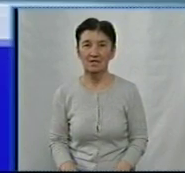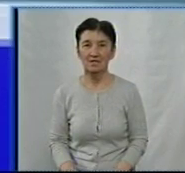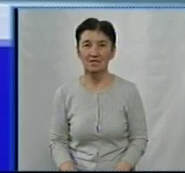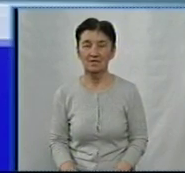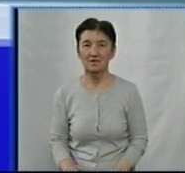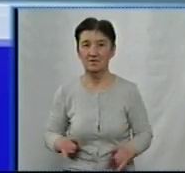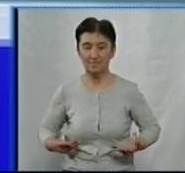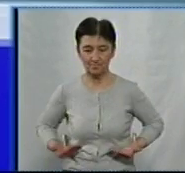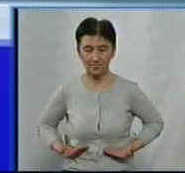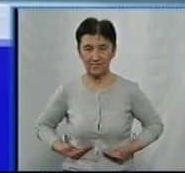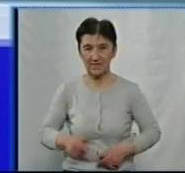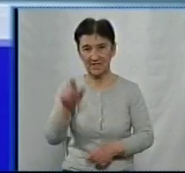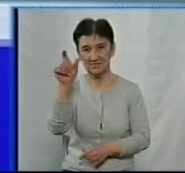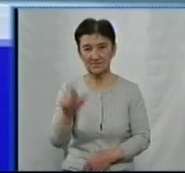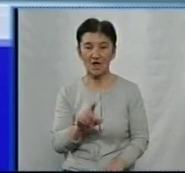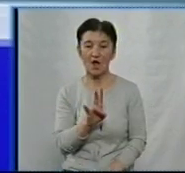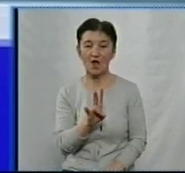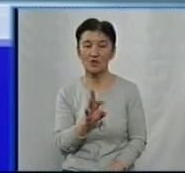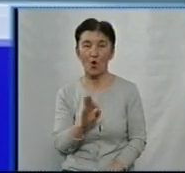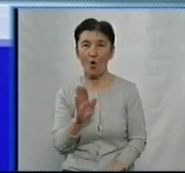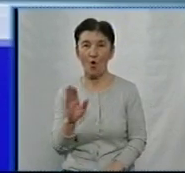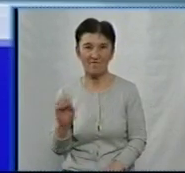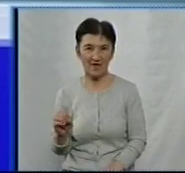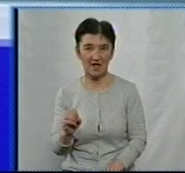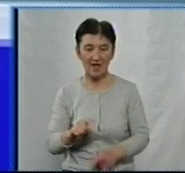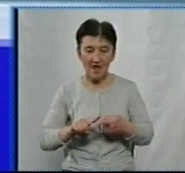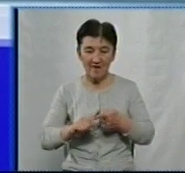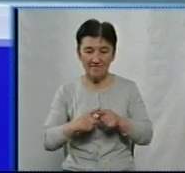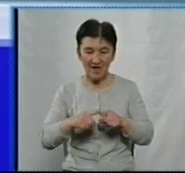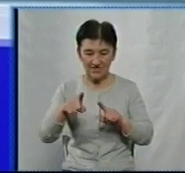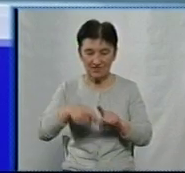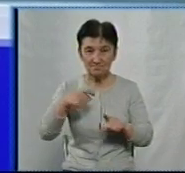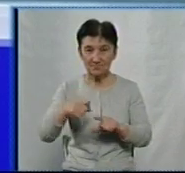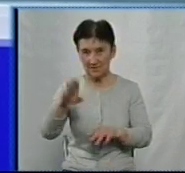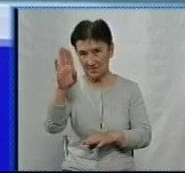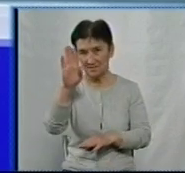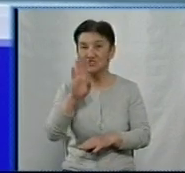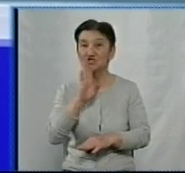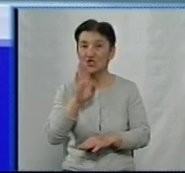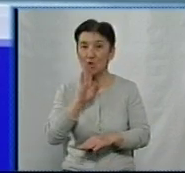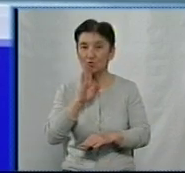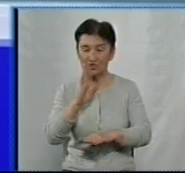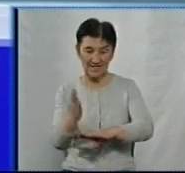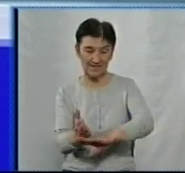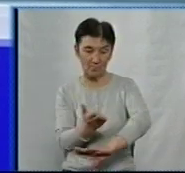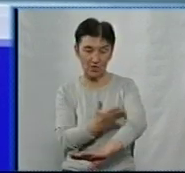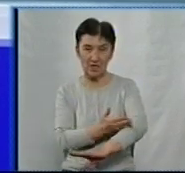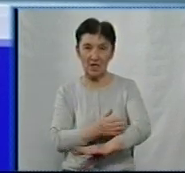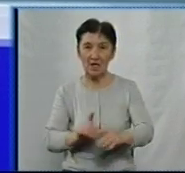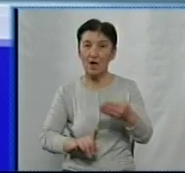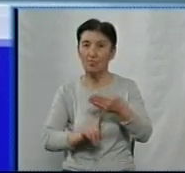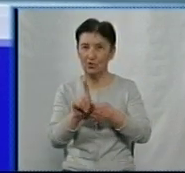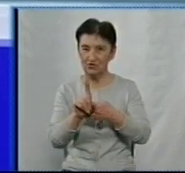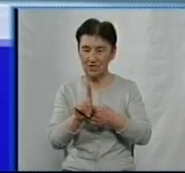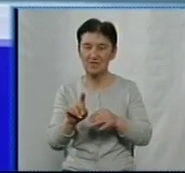Жителька селища Нове Кропивницького району Любов Тарасенко в'яже гачком жіночі чобітки. Почала їх створювати чотири роки тому, розповіла